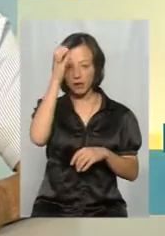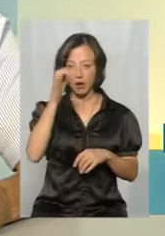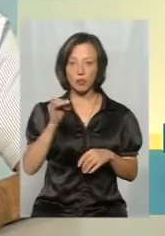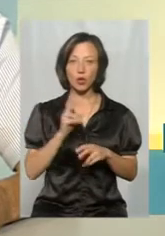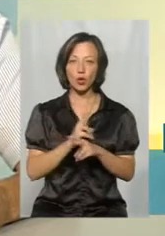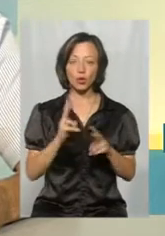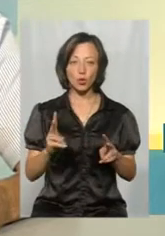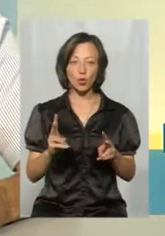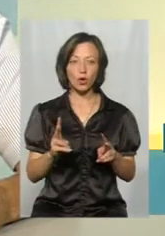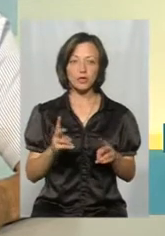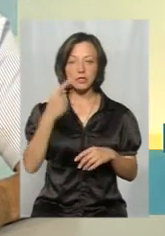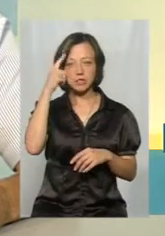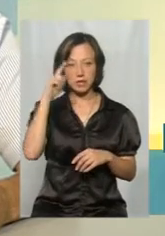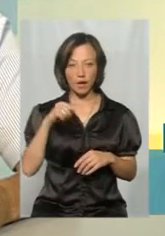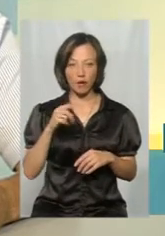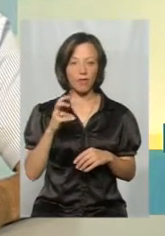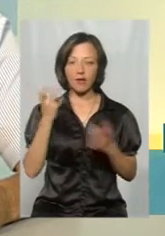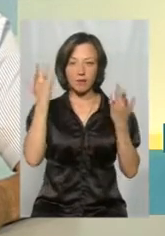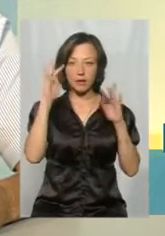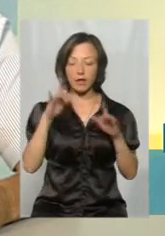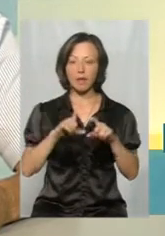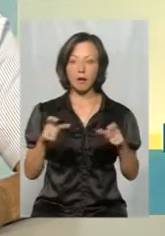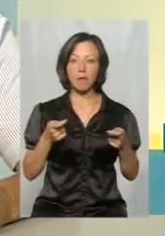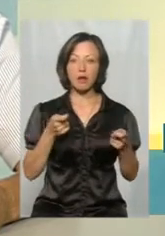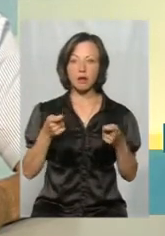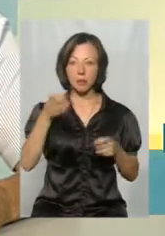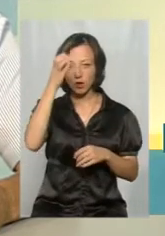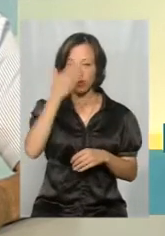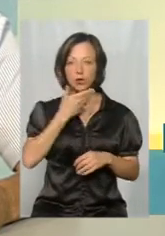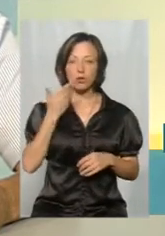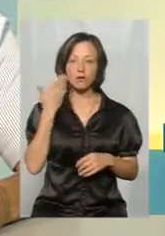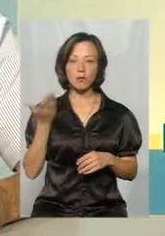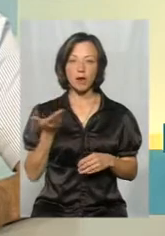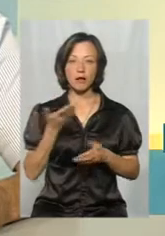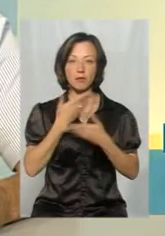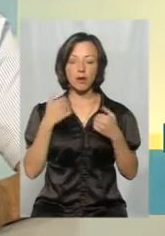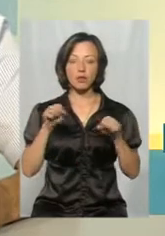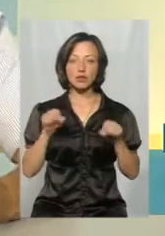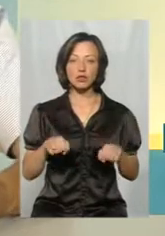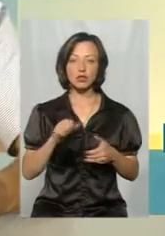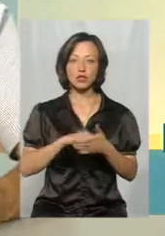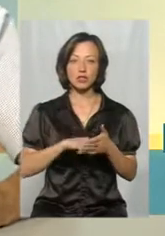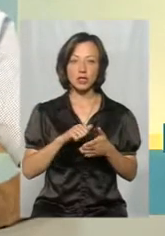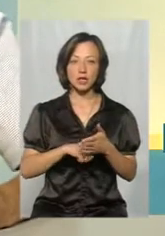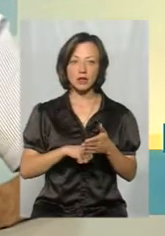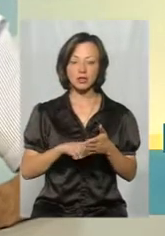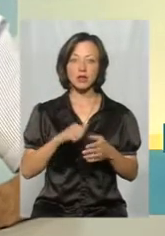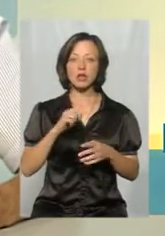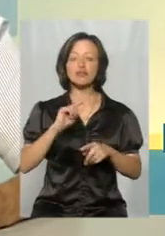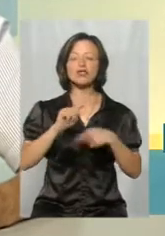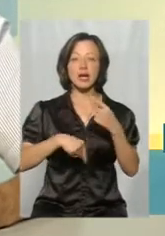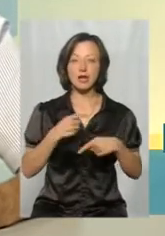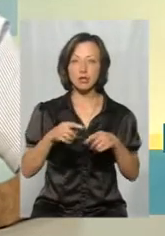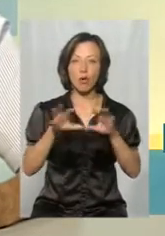безумовно знають. І не випадково департамент не хотів доповідати, він має можливість внести, через голову обласної держави